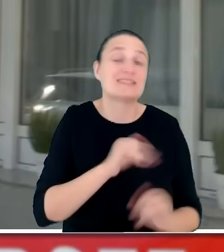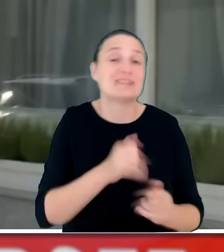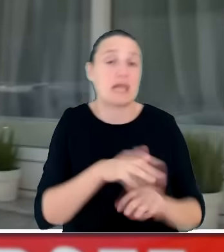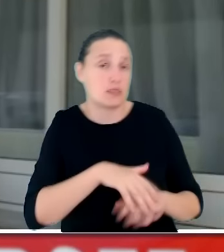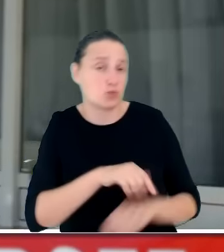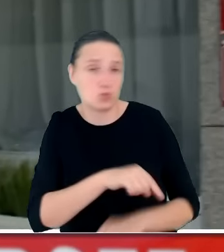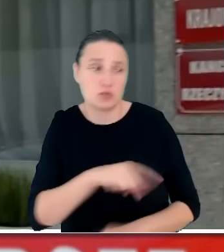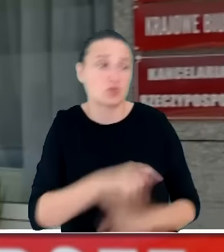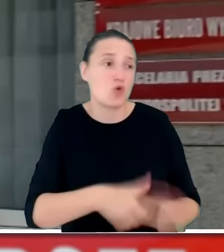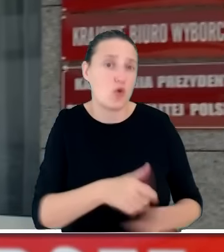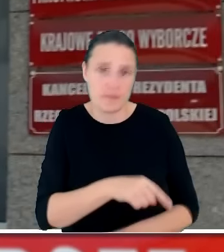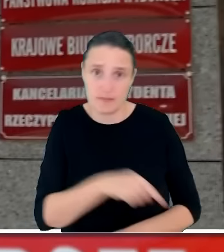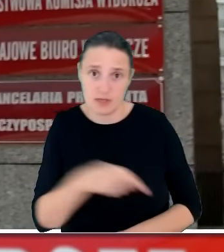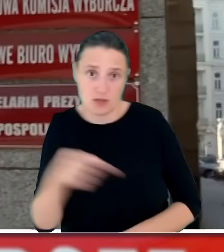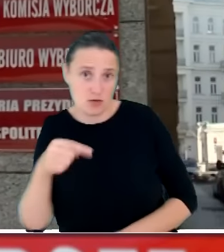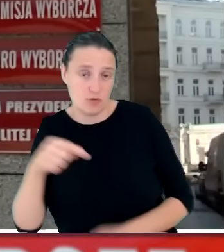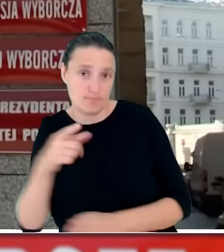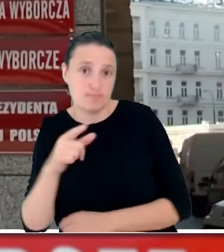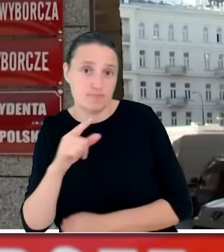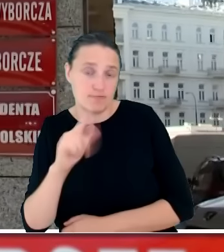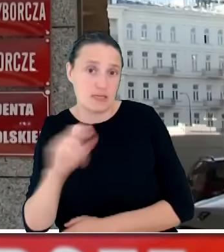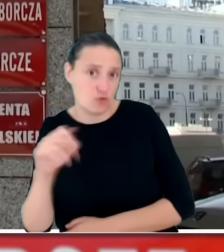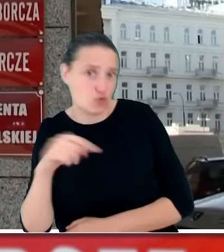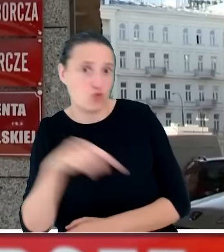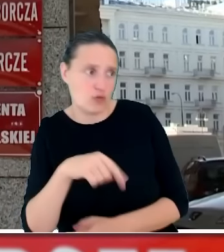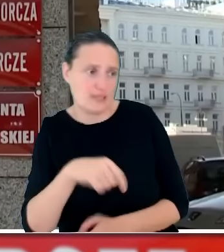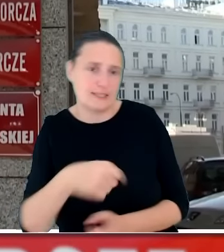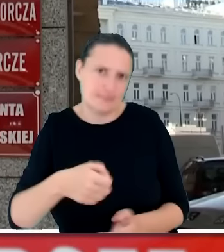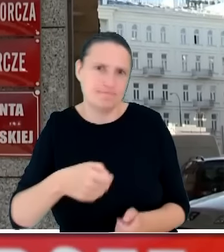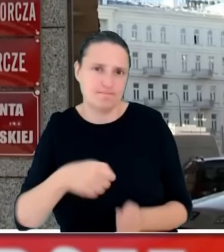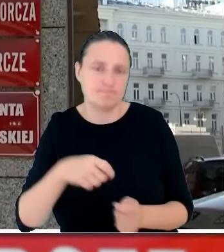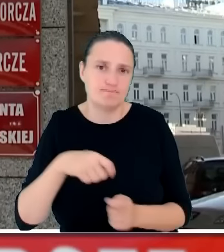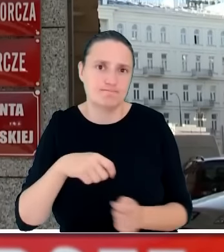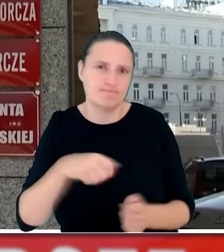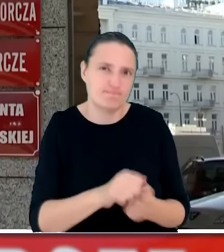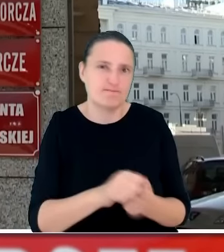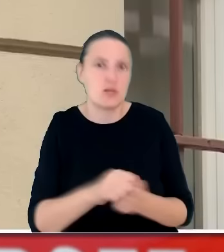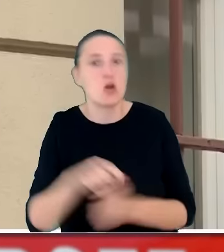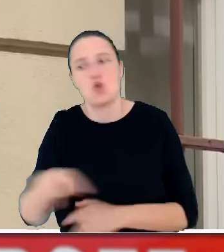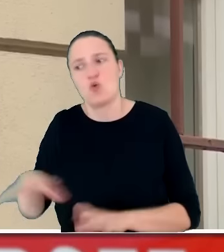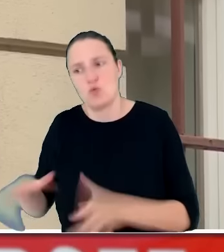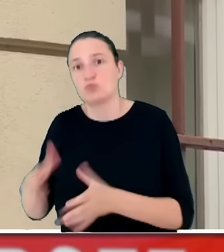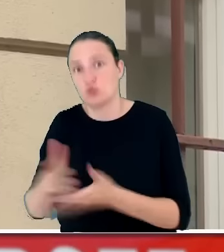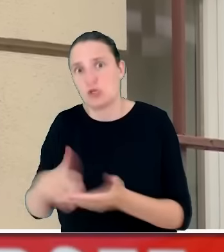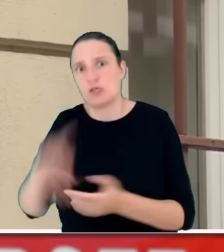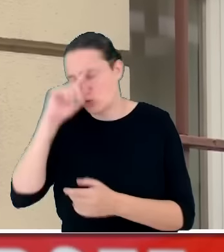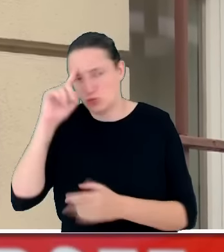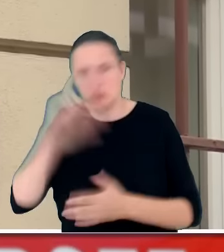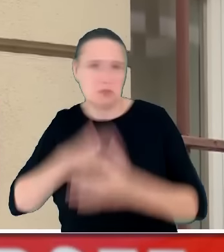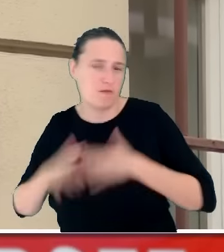Natomiast to do tej konkretnej sprawy, o której pan redaktor mówił. Tutaj powinniśmy chyba uporządkować